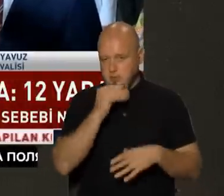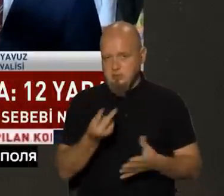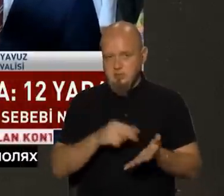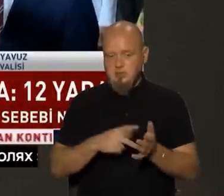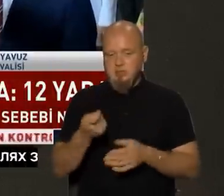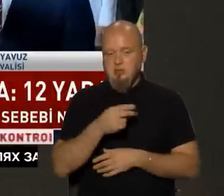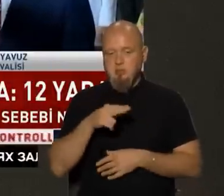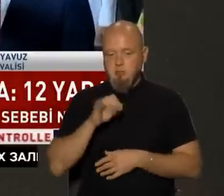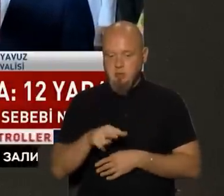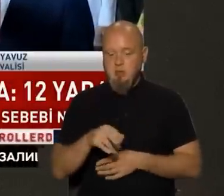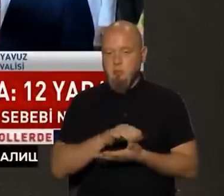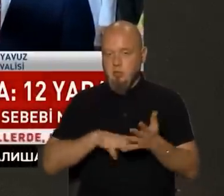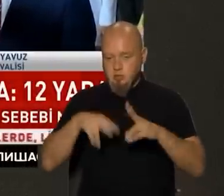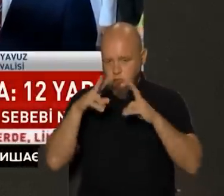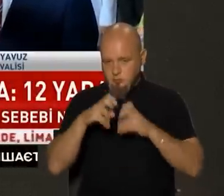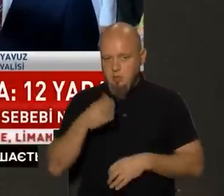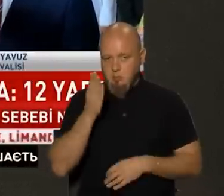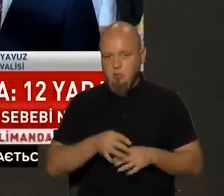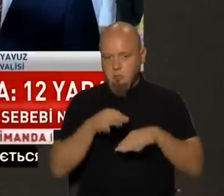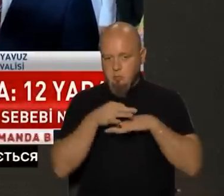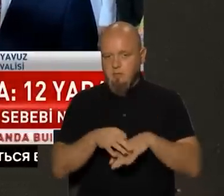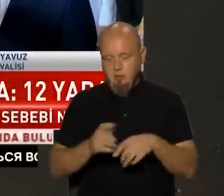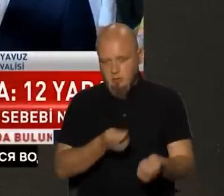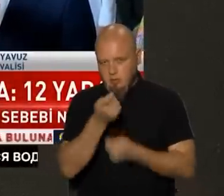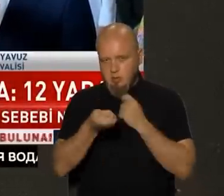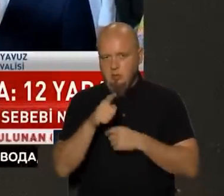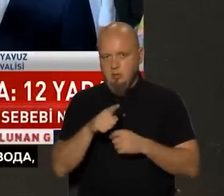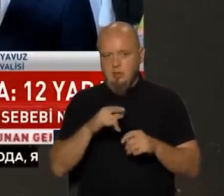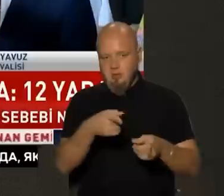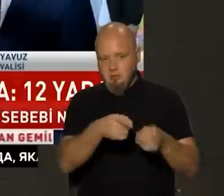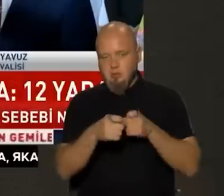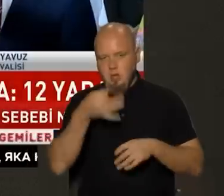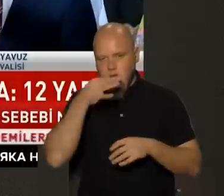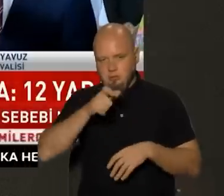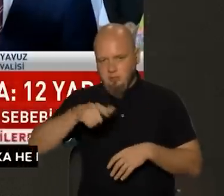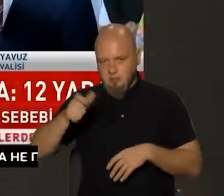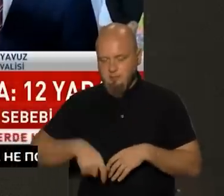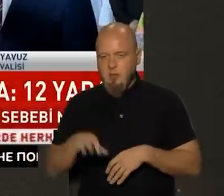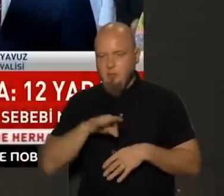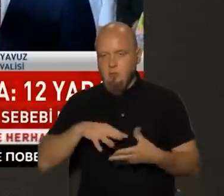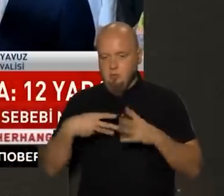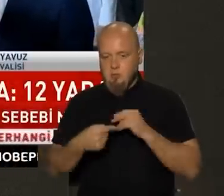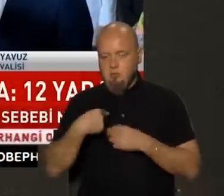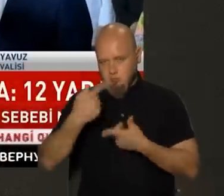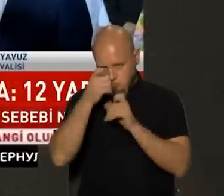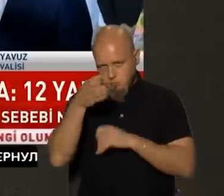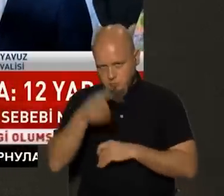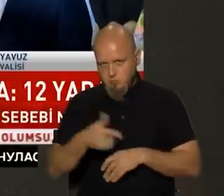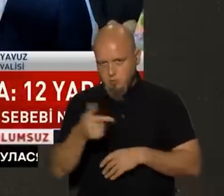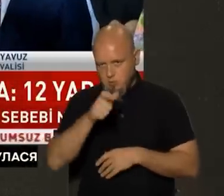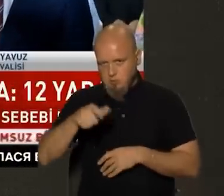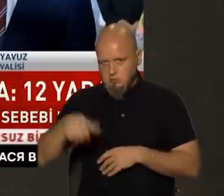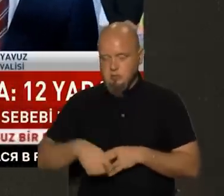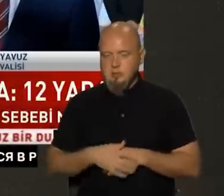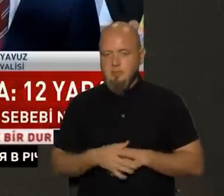зерновий пил. Подальше розслідування буде проведено ретельно та із залученням експертів. Про результати ми повідомимо громадськості.